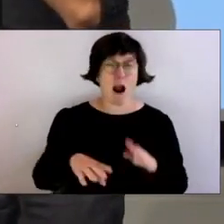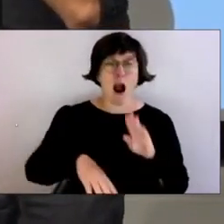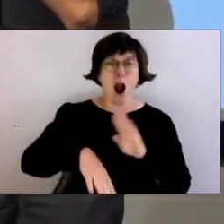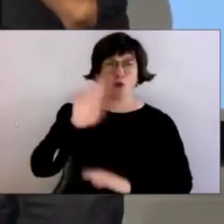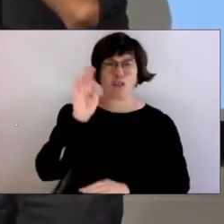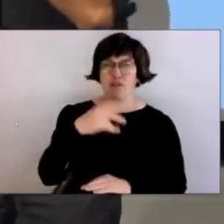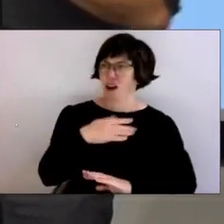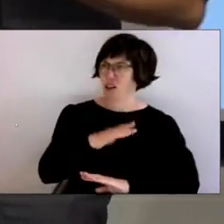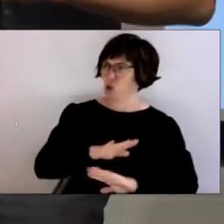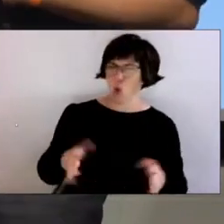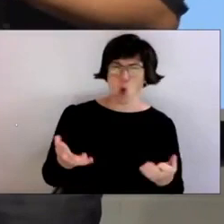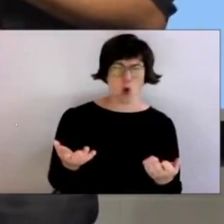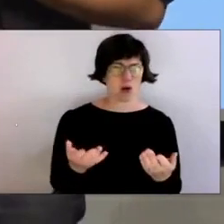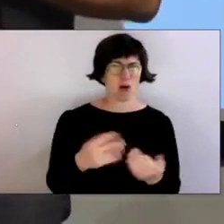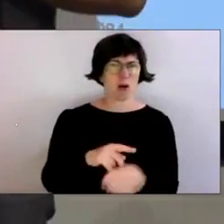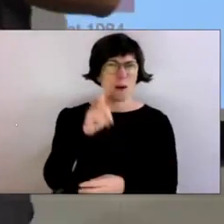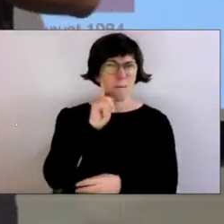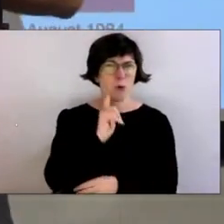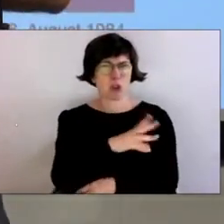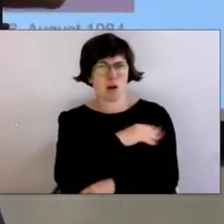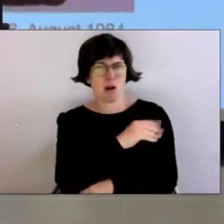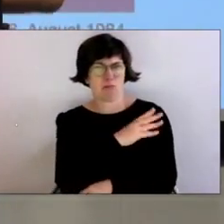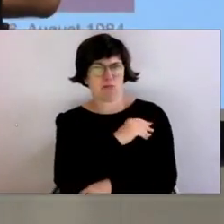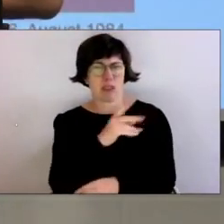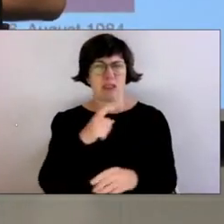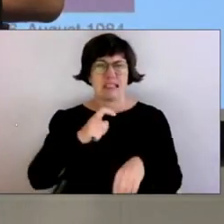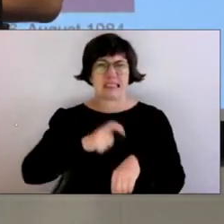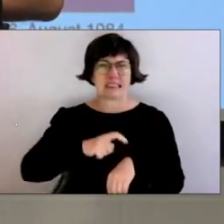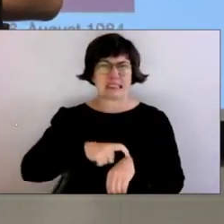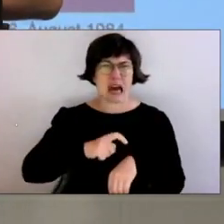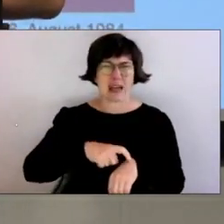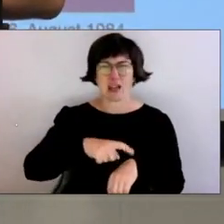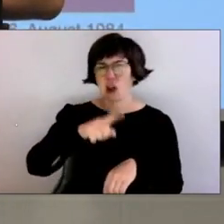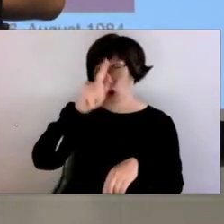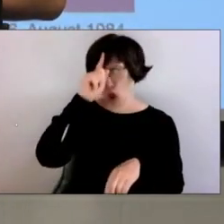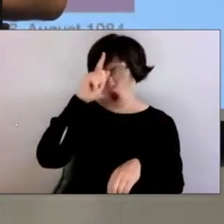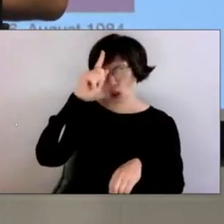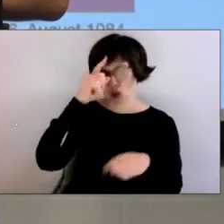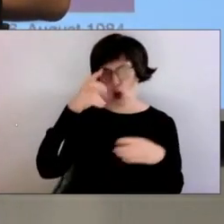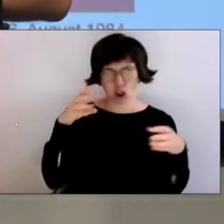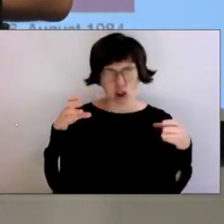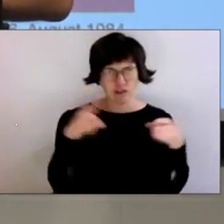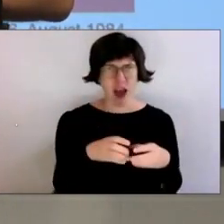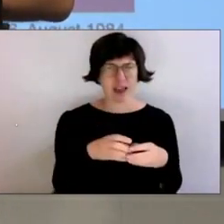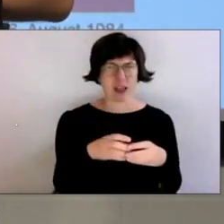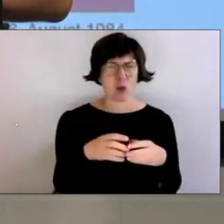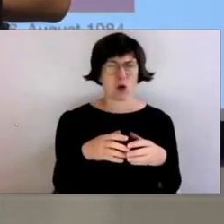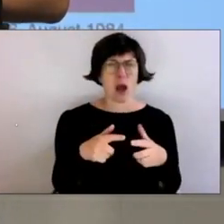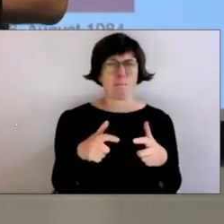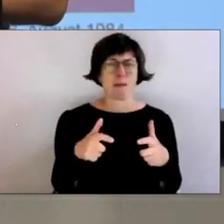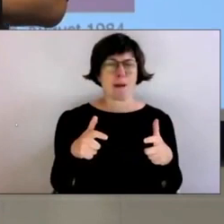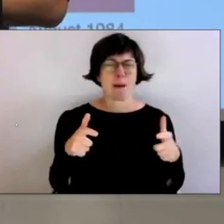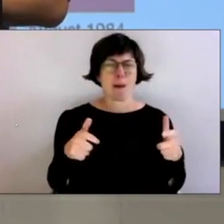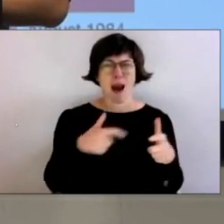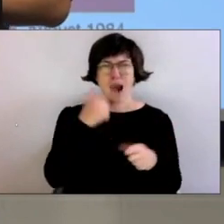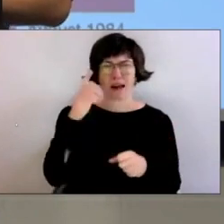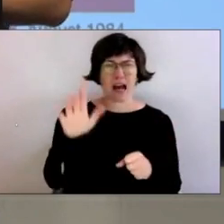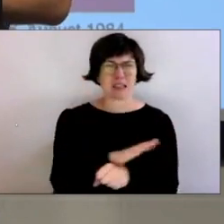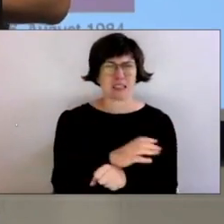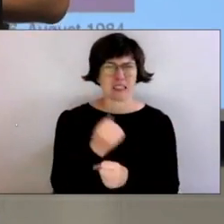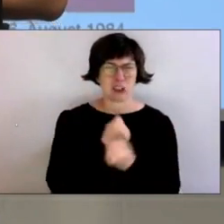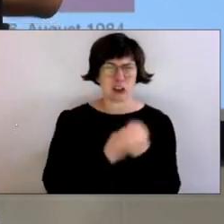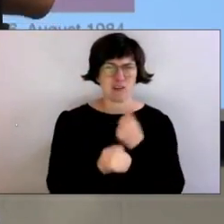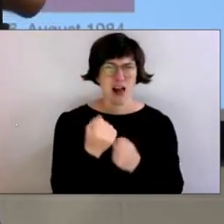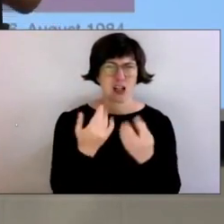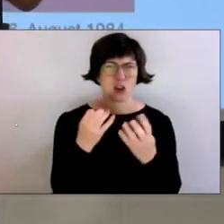wir ohne sie, mit unseren Müttern, in einer Zeit, in der die deutsch-deutsche Vereinigung mit der Zunahme rassistischer Gewalt in den 90er